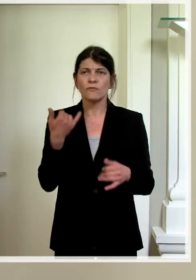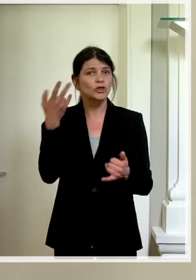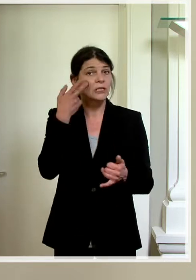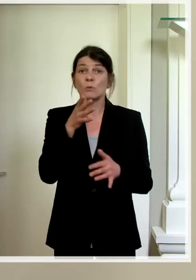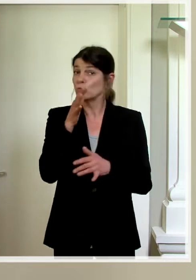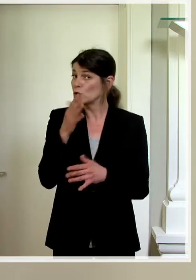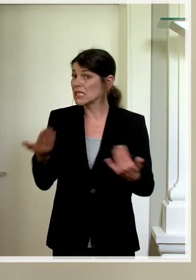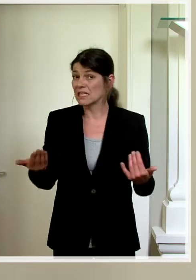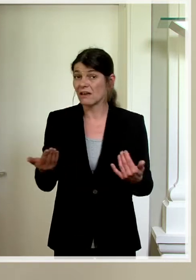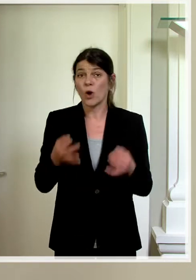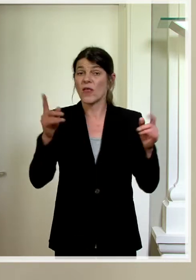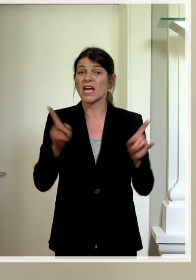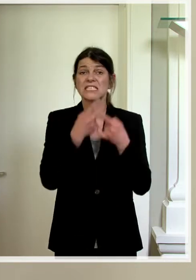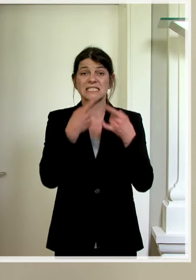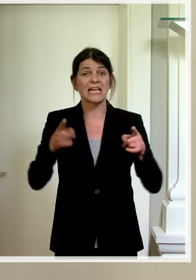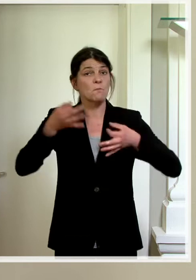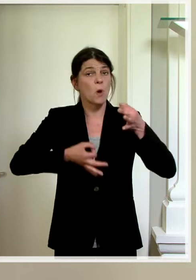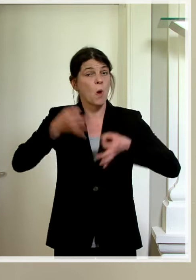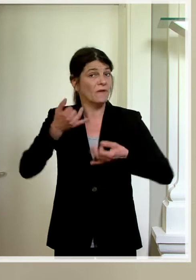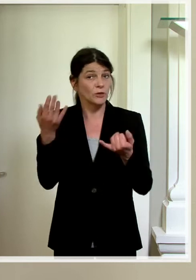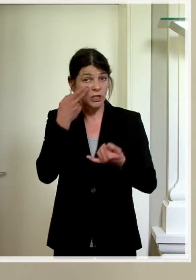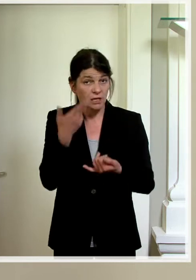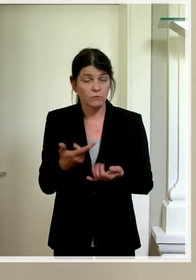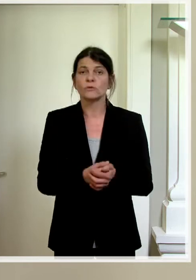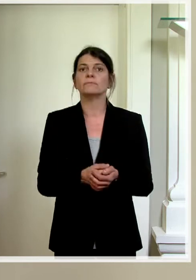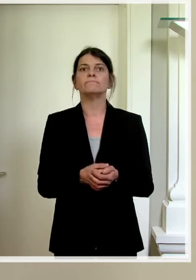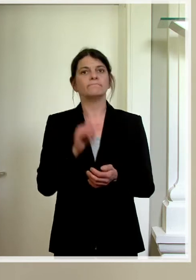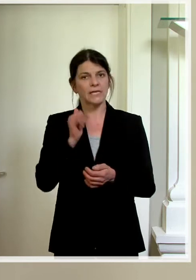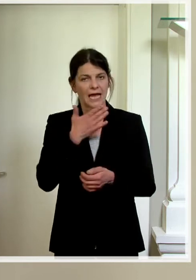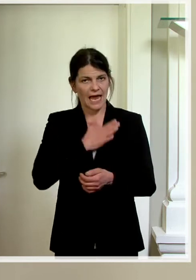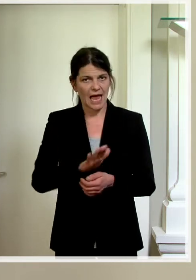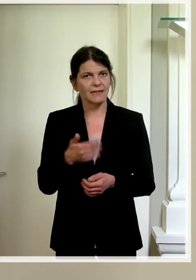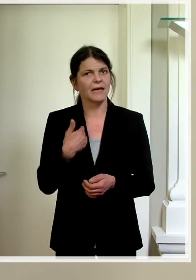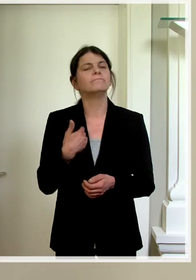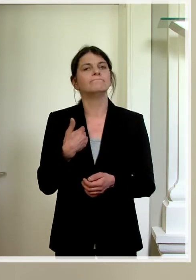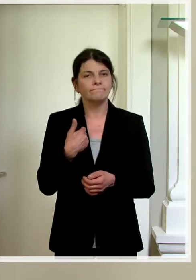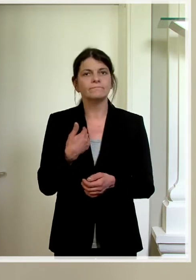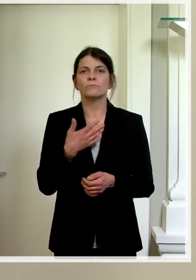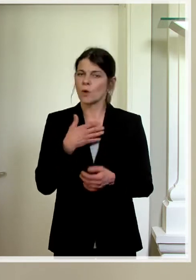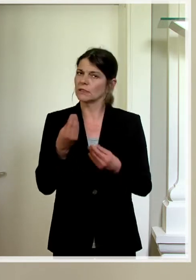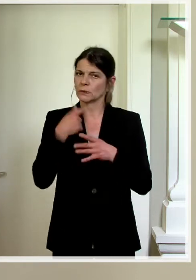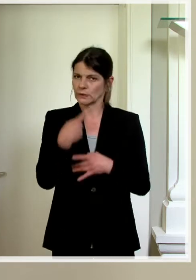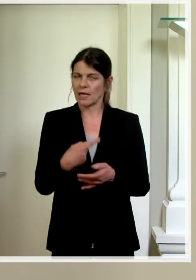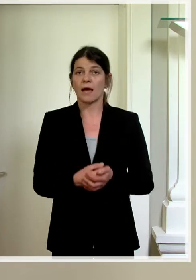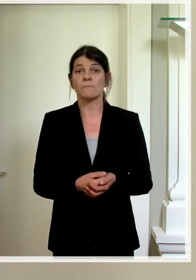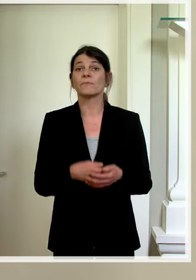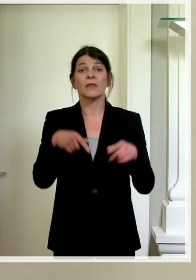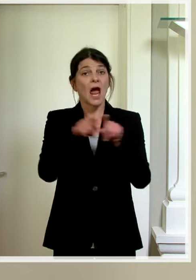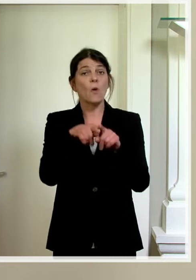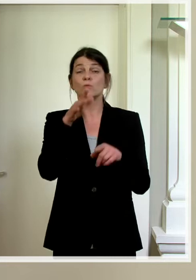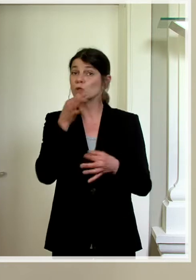oder Gesangsproben erreicht. Gerne sage ich auch hierzu etwas. Auch